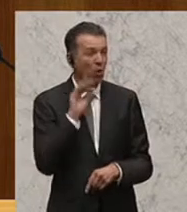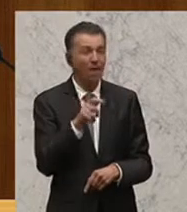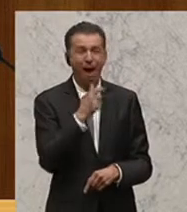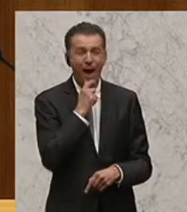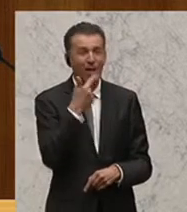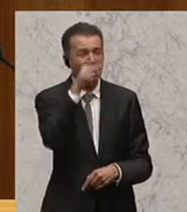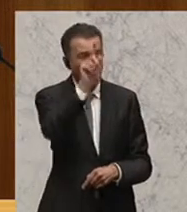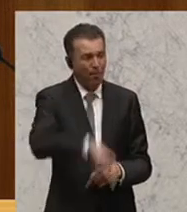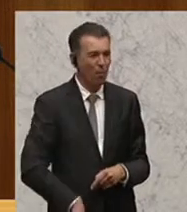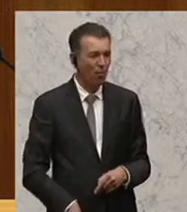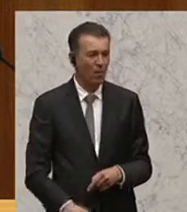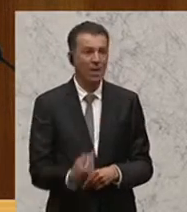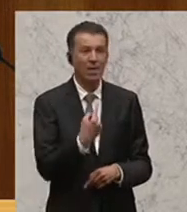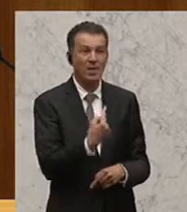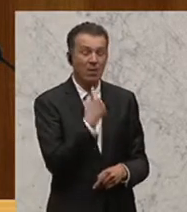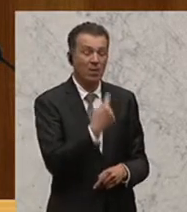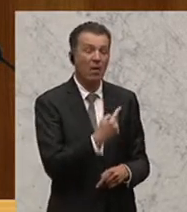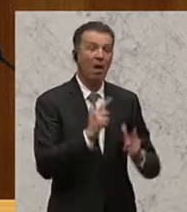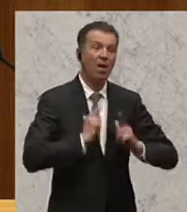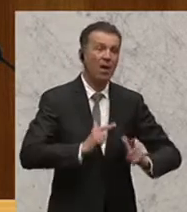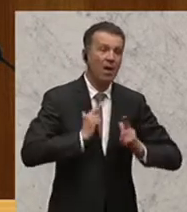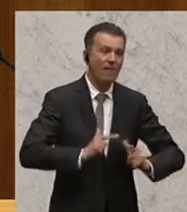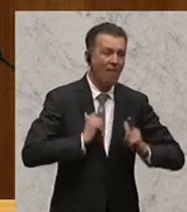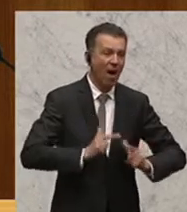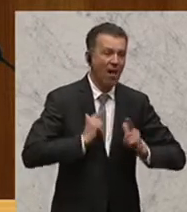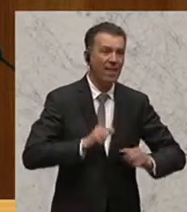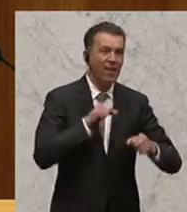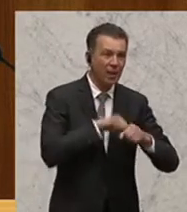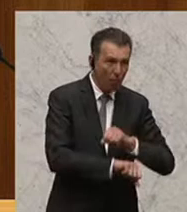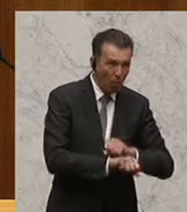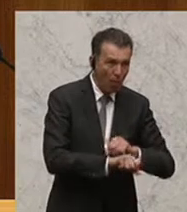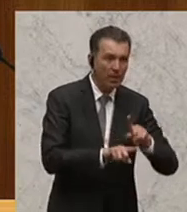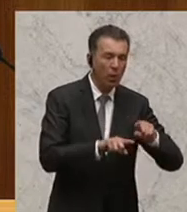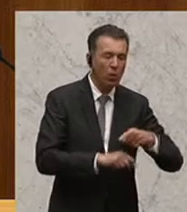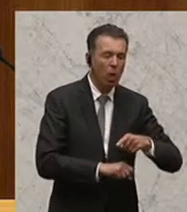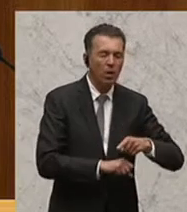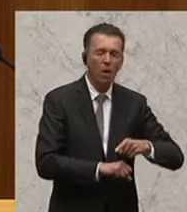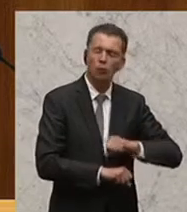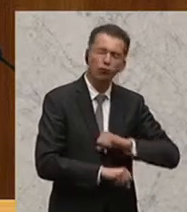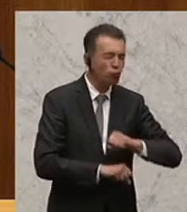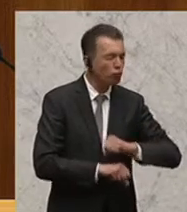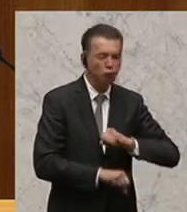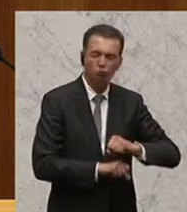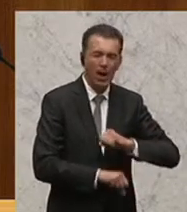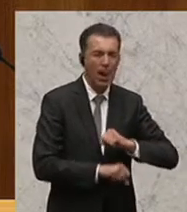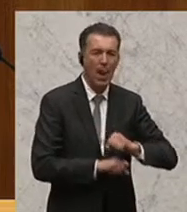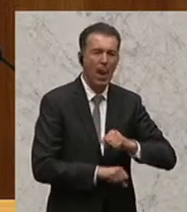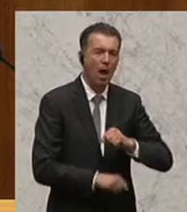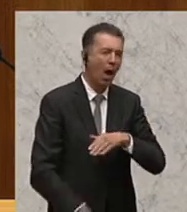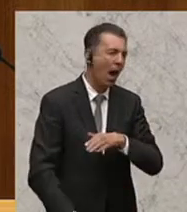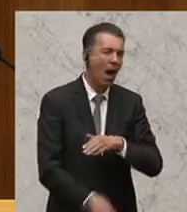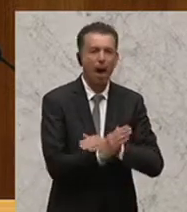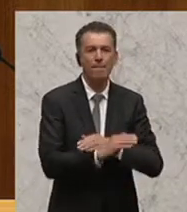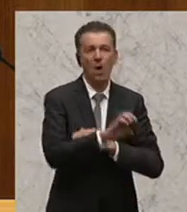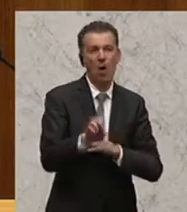Er hat die Geburt abgewartet mit seiner Frau und ist dann so schnell wie möglich aufgebrochen nach Europa, um seine